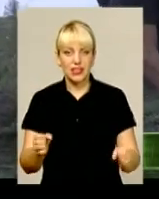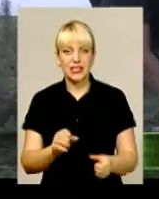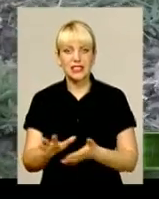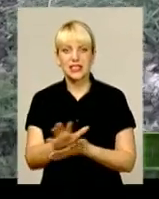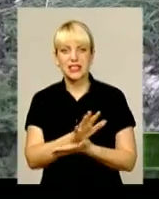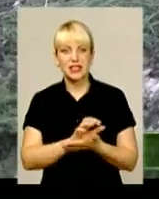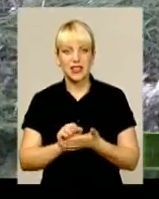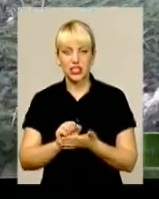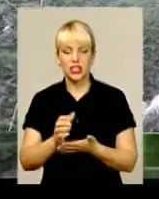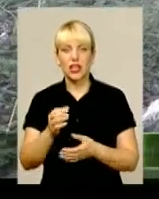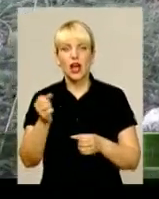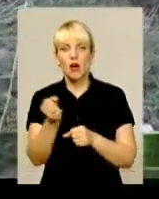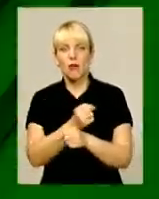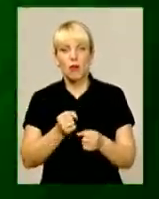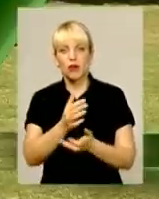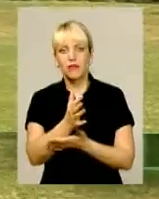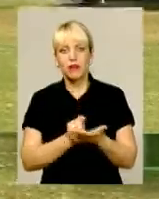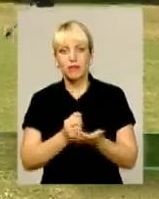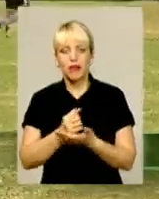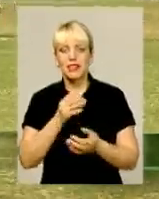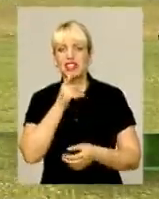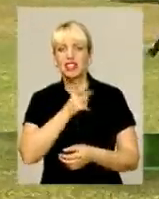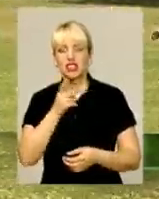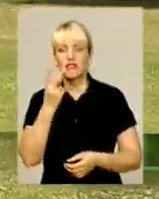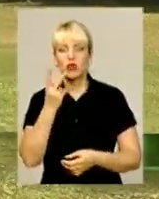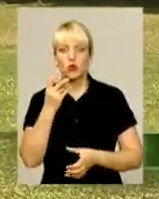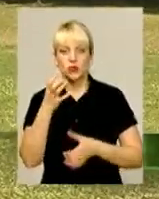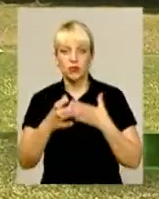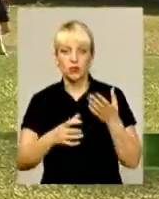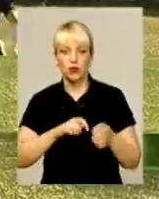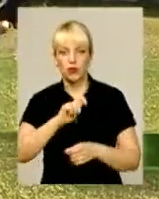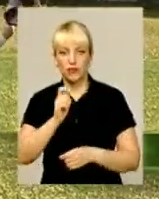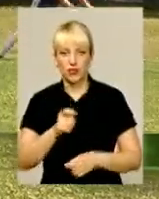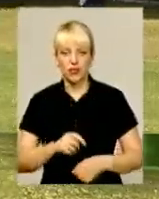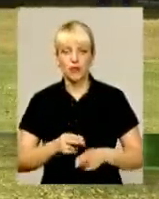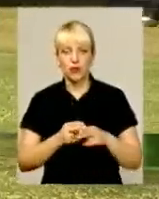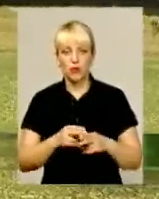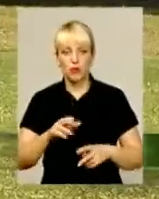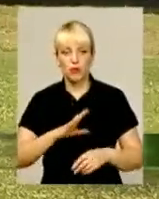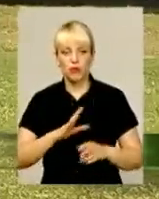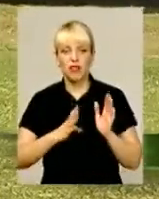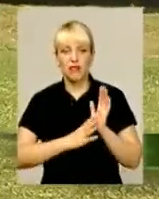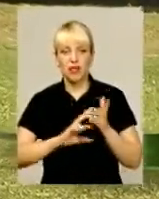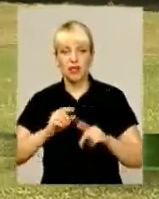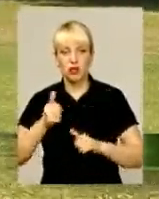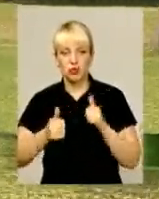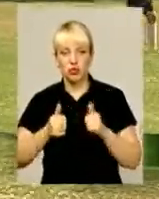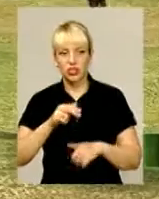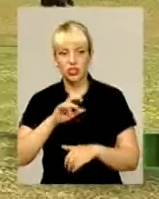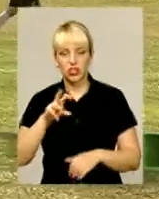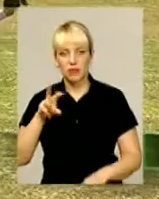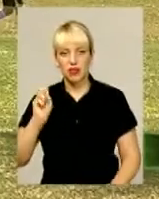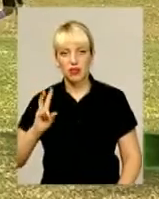часів Другої світової війни. Новини спорту. У Донаївцях відбувся дев'ятий турнір імені Михайла Чекмана.